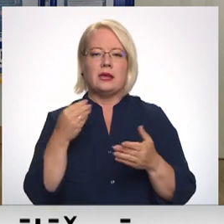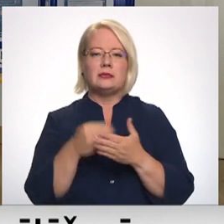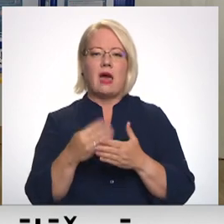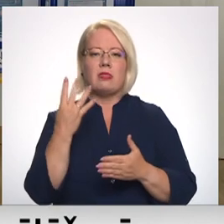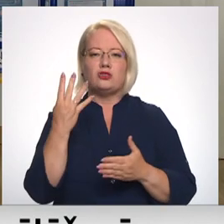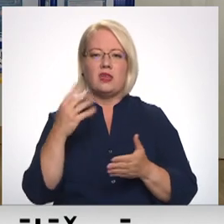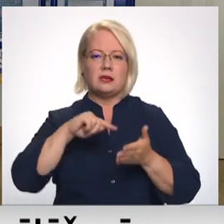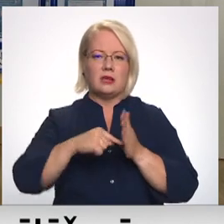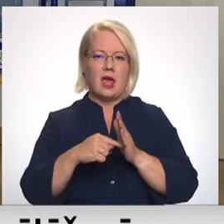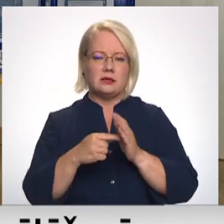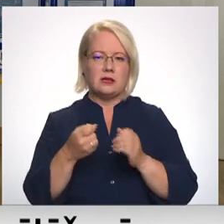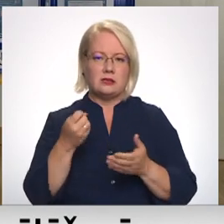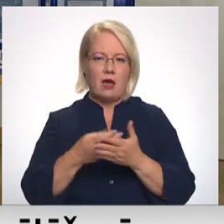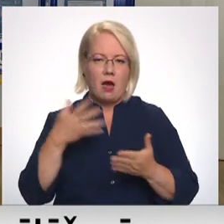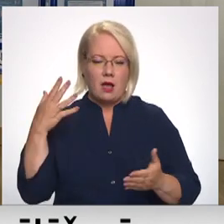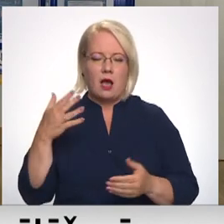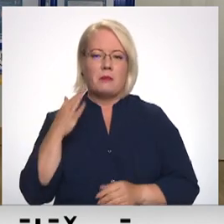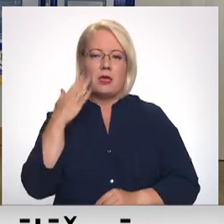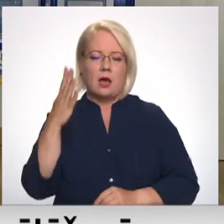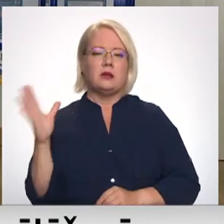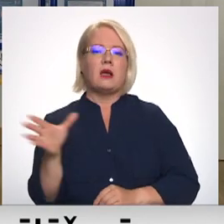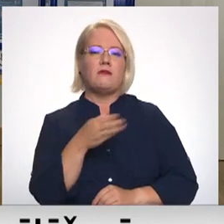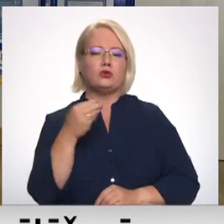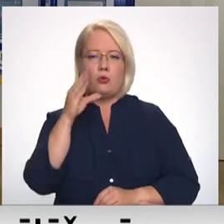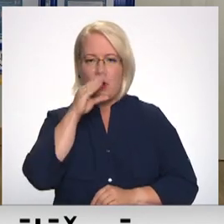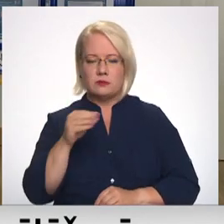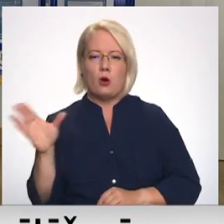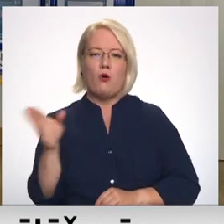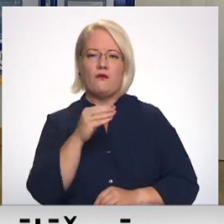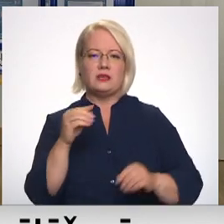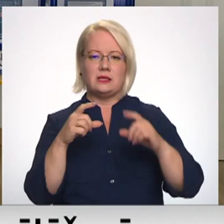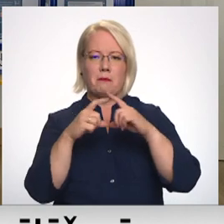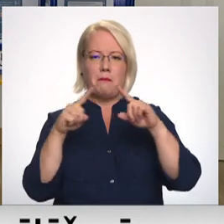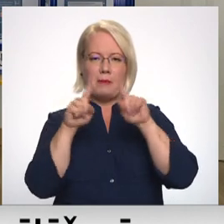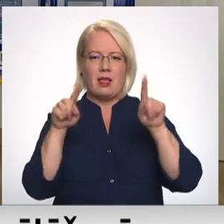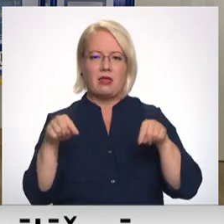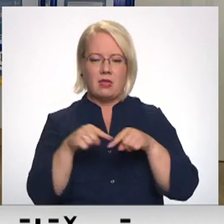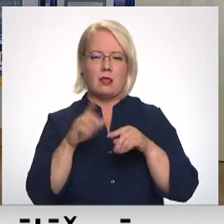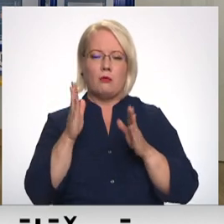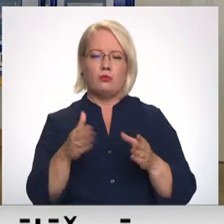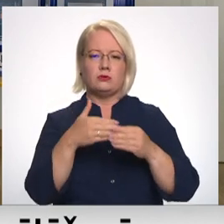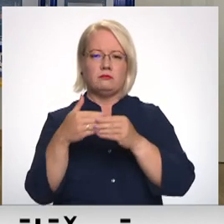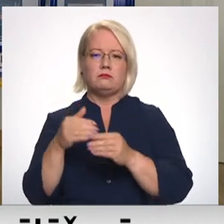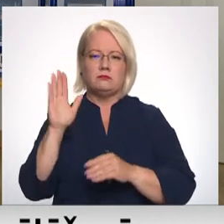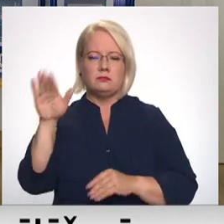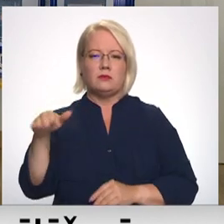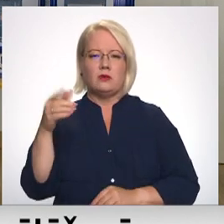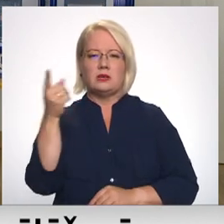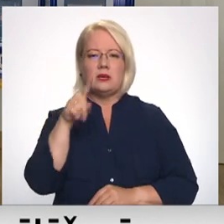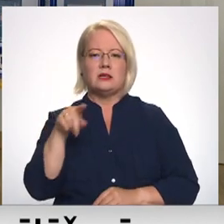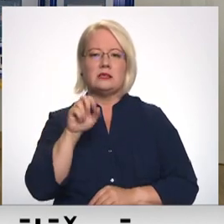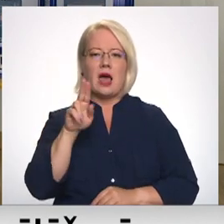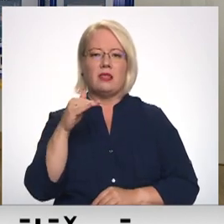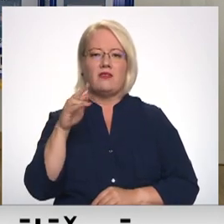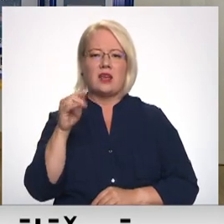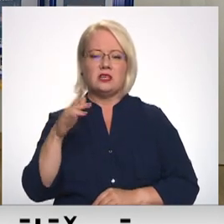mums ir visi apspējami, mēs to arī paspēsim. Visi biļetei tiks arī nogādāt uz tālākajiem ietēmēm, ja esmu San Francisco, vai Toronto,